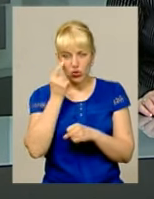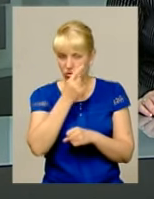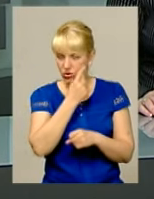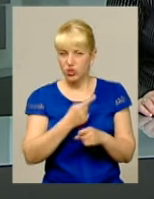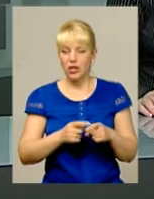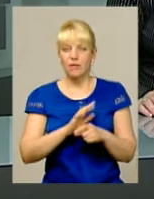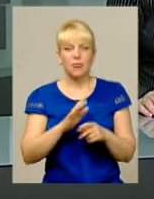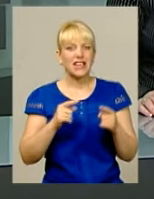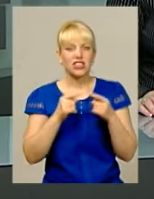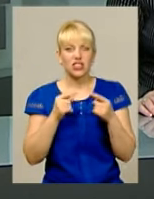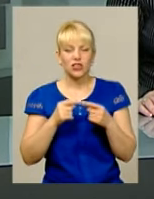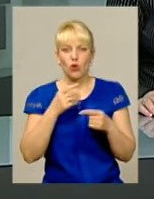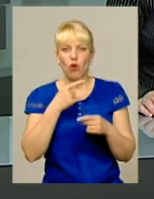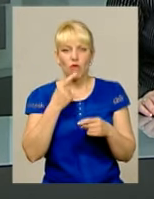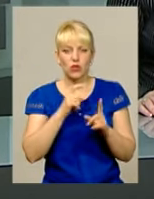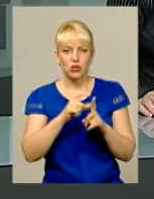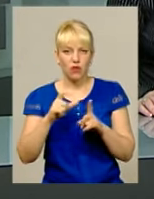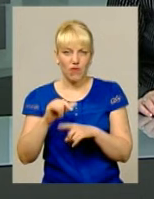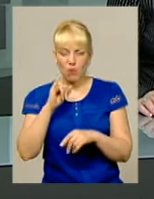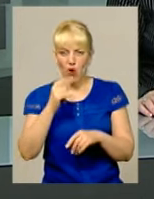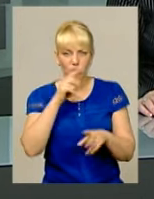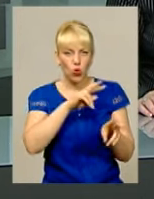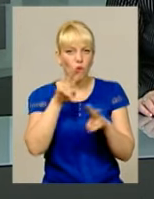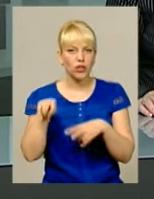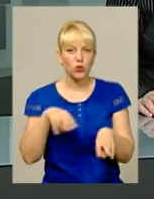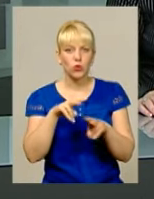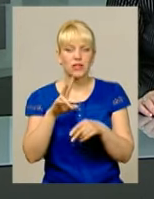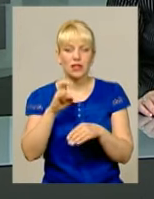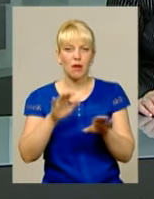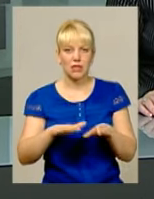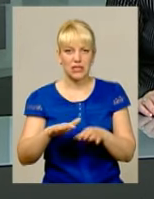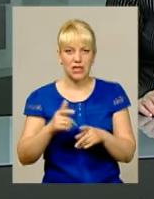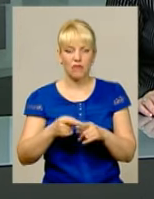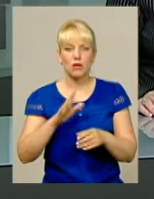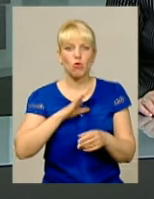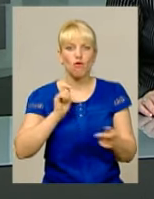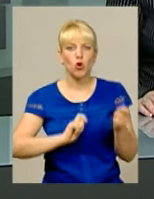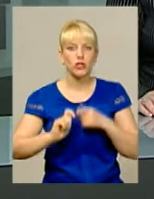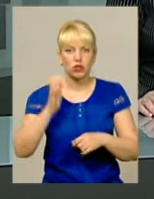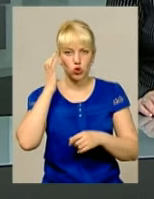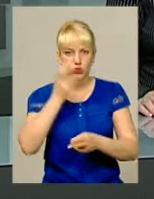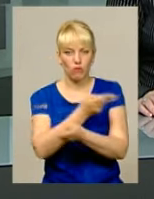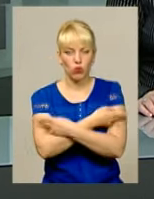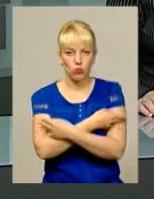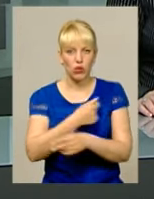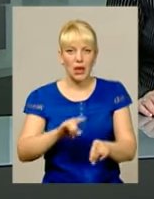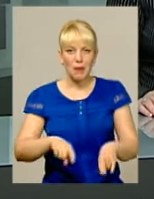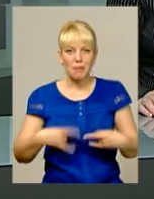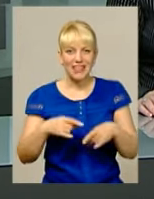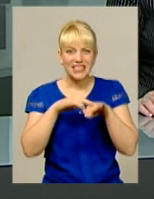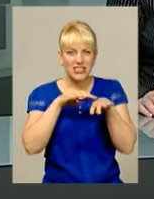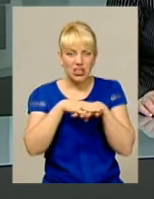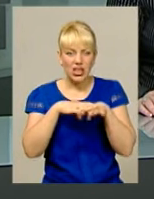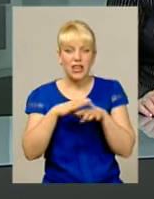вимовляє слова, погано орієнтується на місцевості Був видягнений у чорну футболку, бриджі світлого кольору В дрібну клітинку,